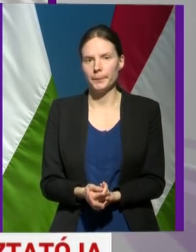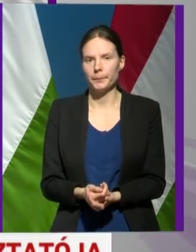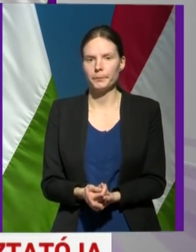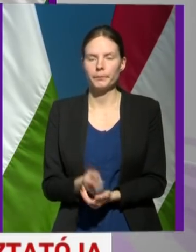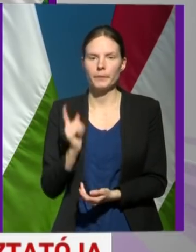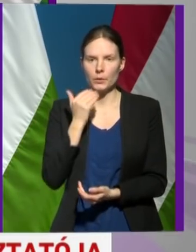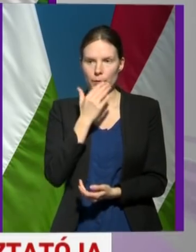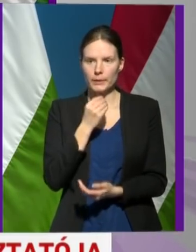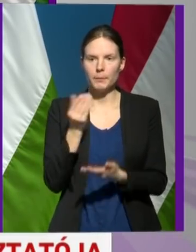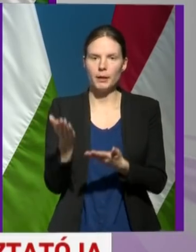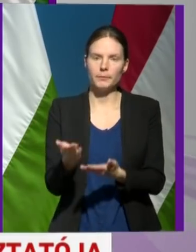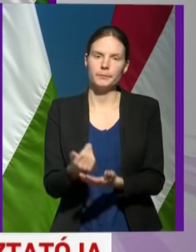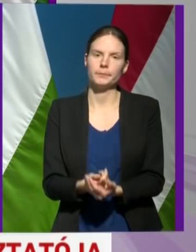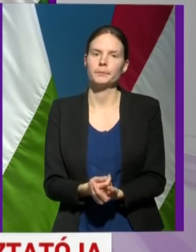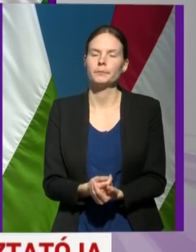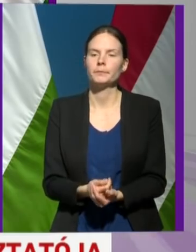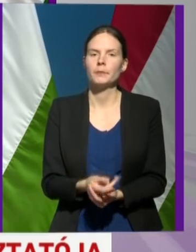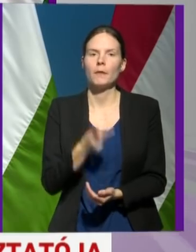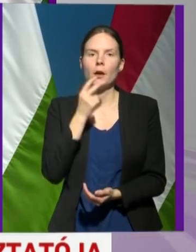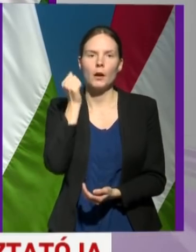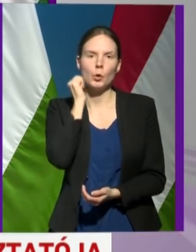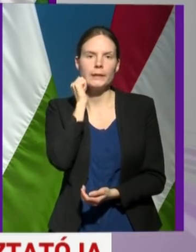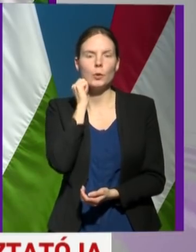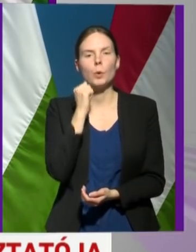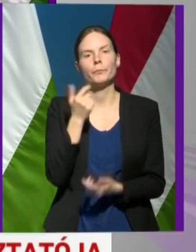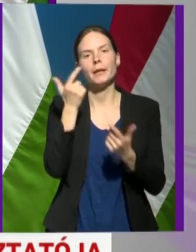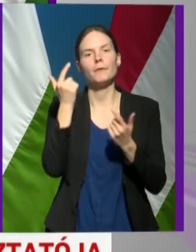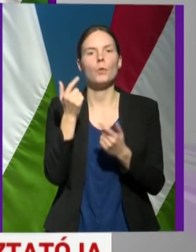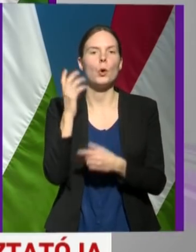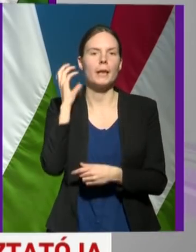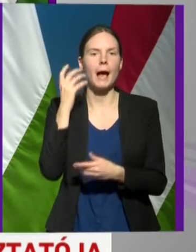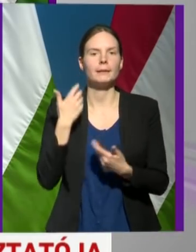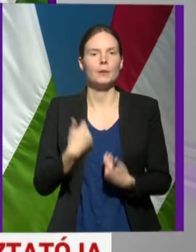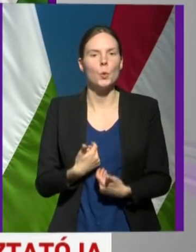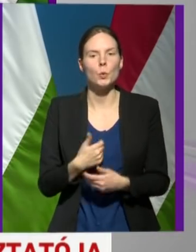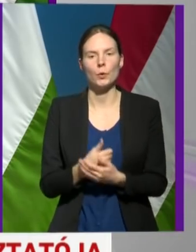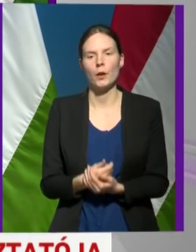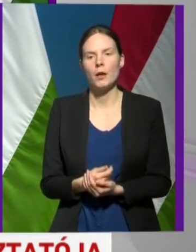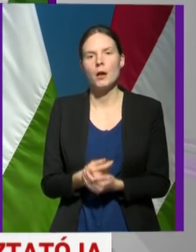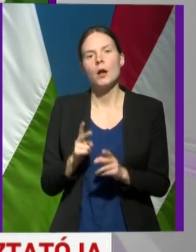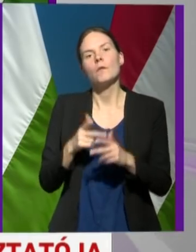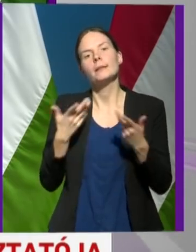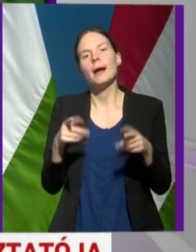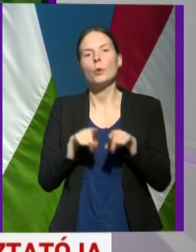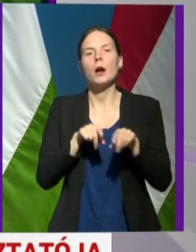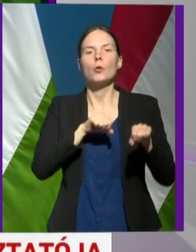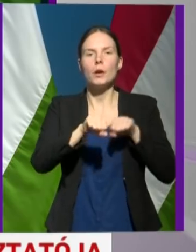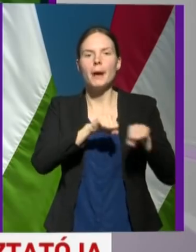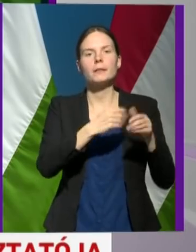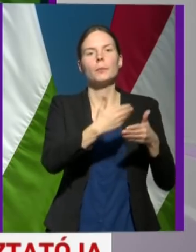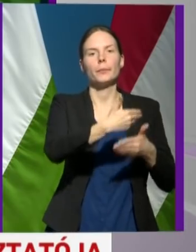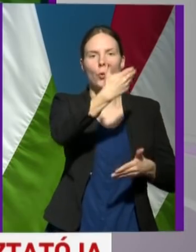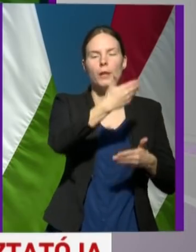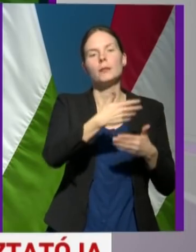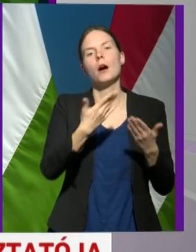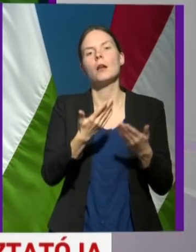Köszönjük szépen, telszékpontják. Varga Mónika vagyok az Inforádiótól. Van-e olyan kormányzati weboldal, platform,